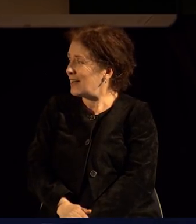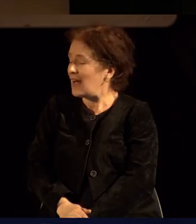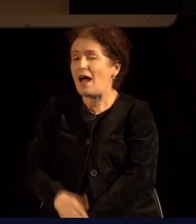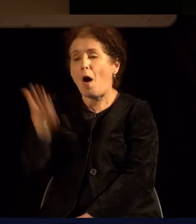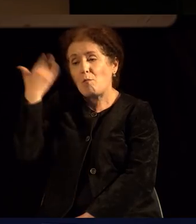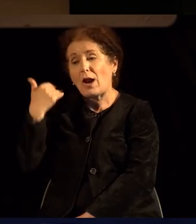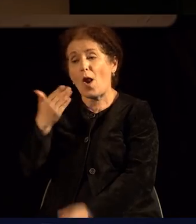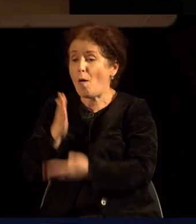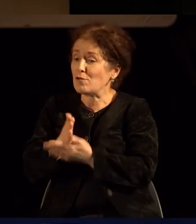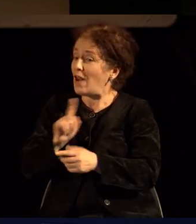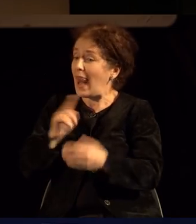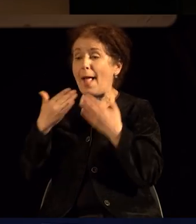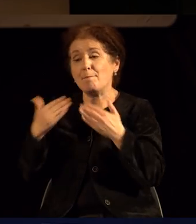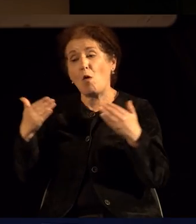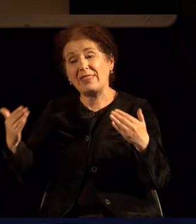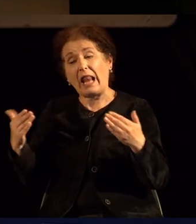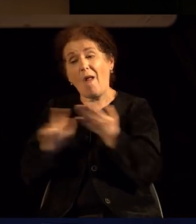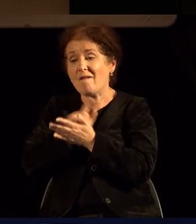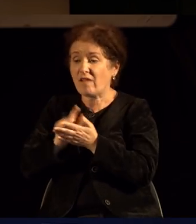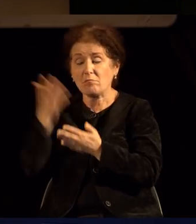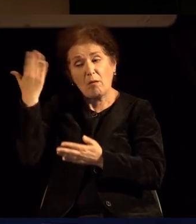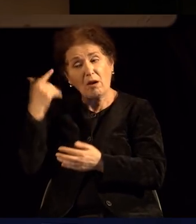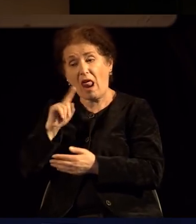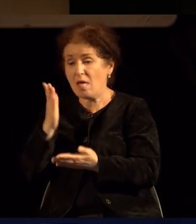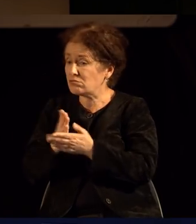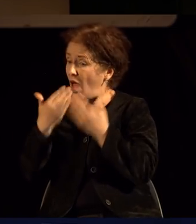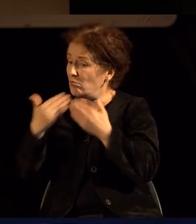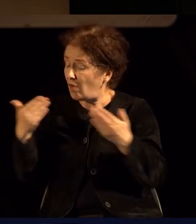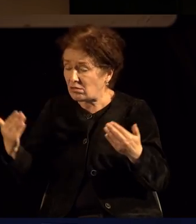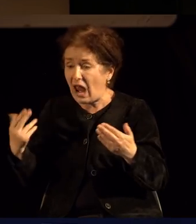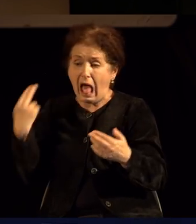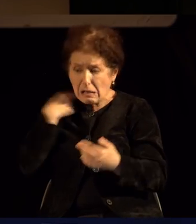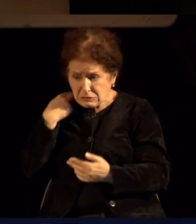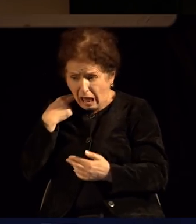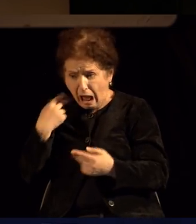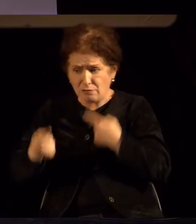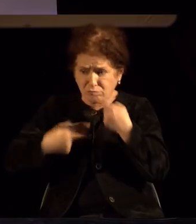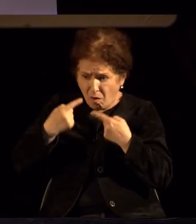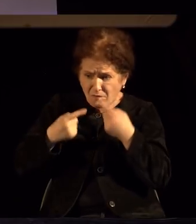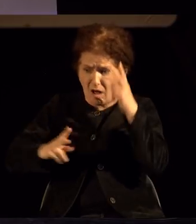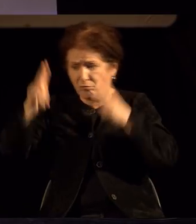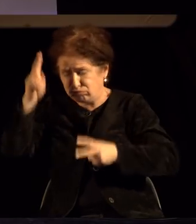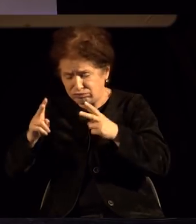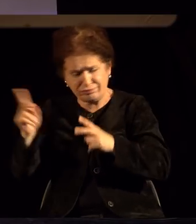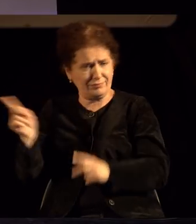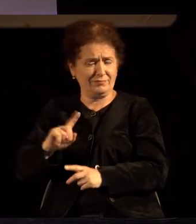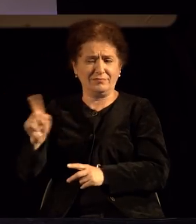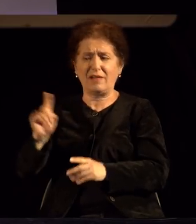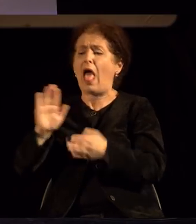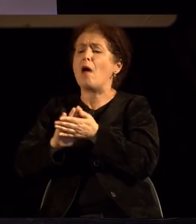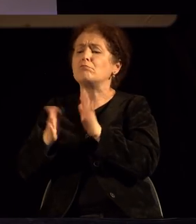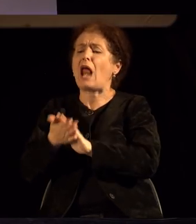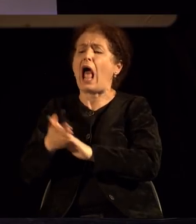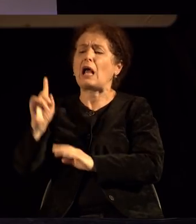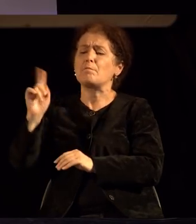-немодерно обштество и време, кога, нели, тоа сексот беше оставен за после бракот, а кај